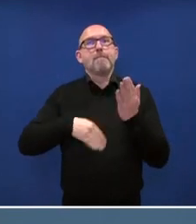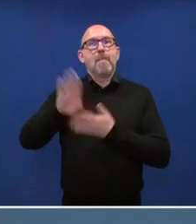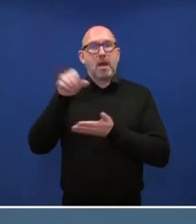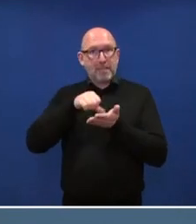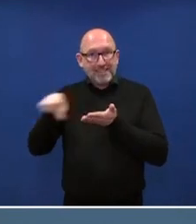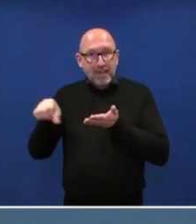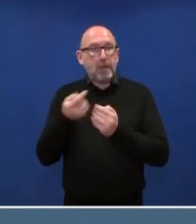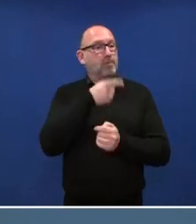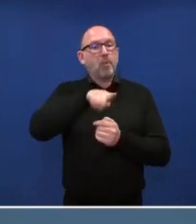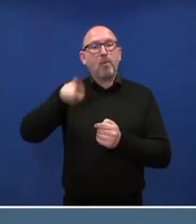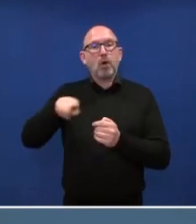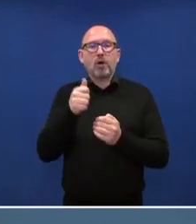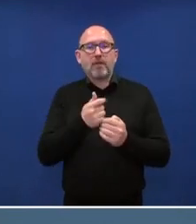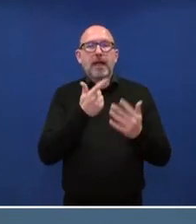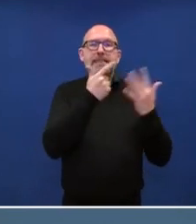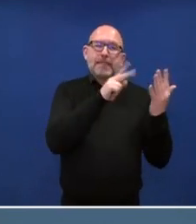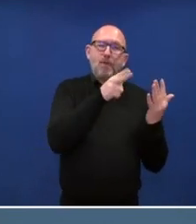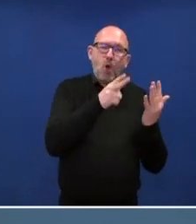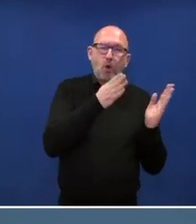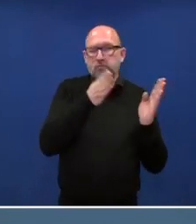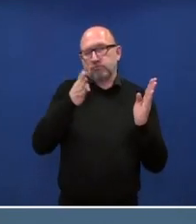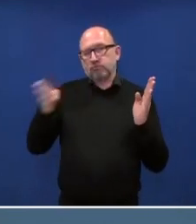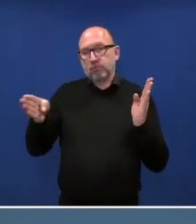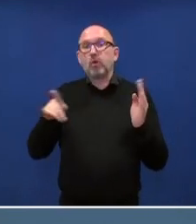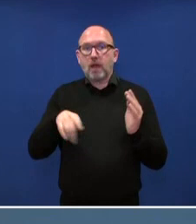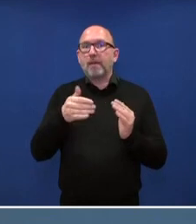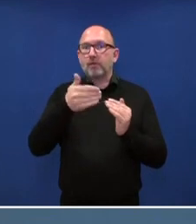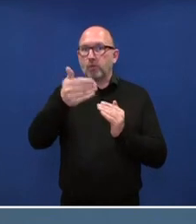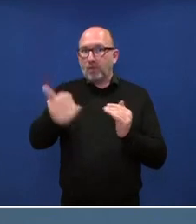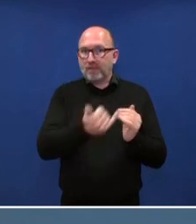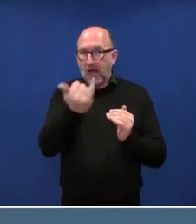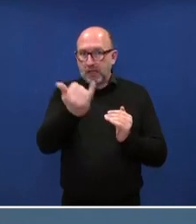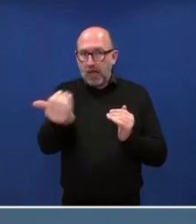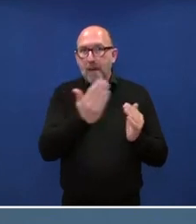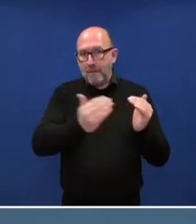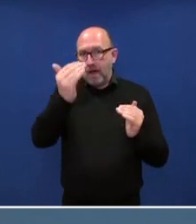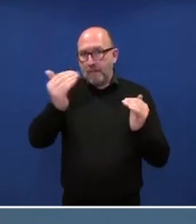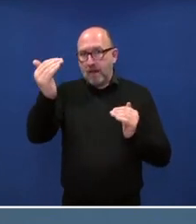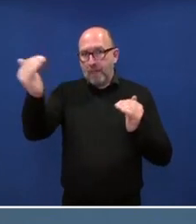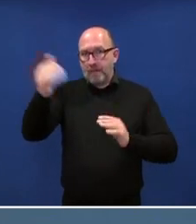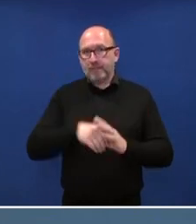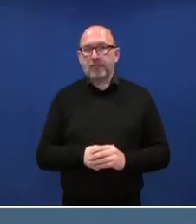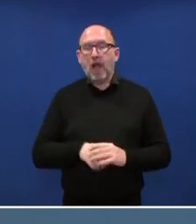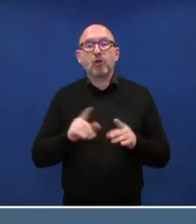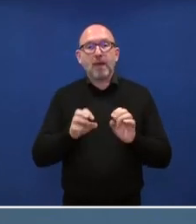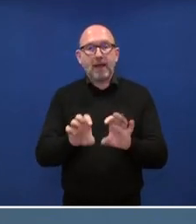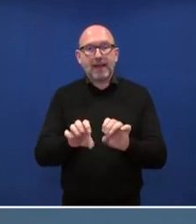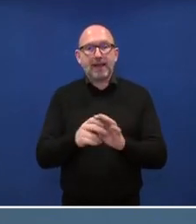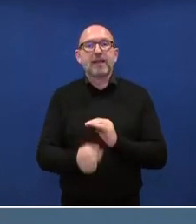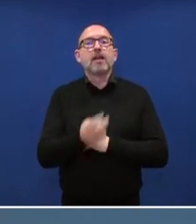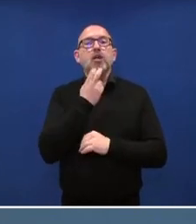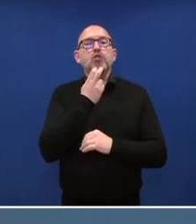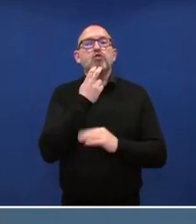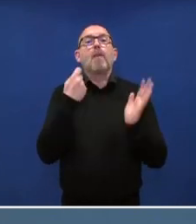Euro im Monat. Auch das wird dann mit den Jahren weiter steigen. Im Gegenzug werden ja, das noch einmal zur Erläuterung, die Strompreise